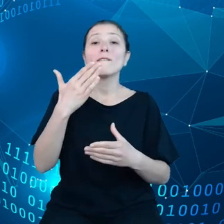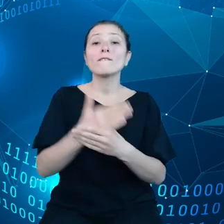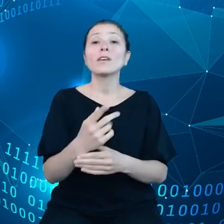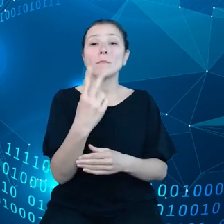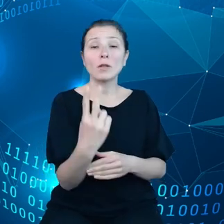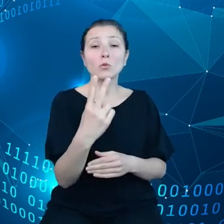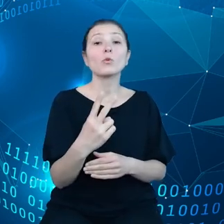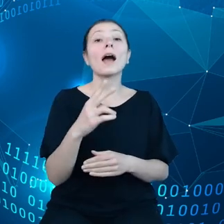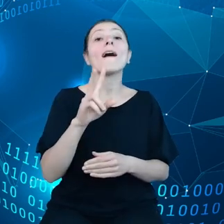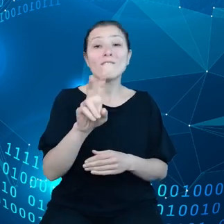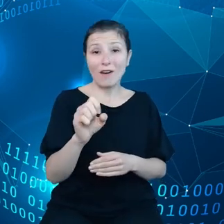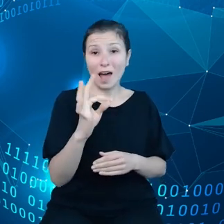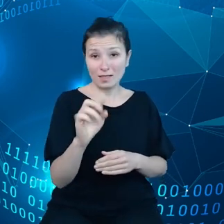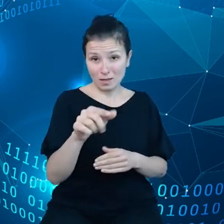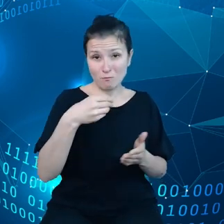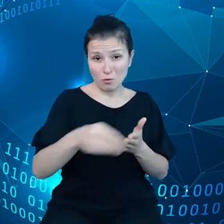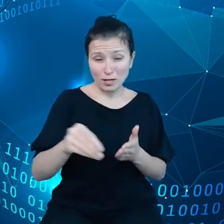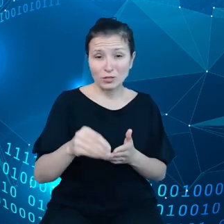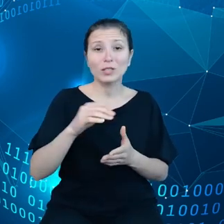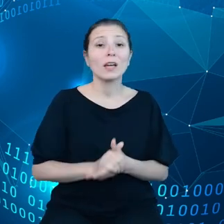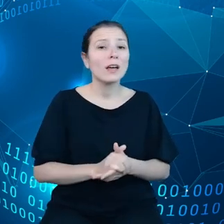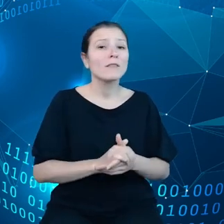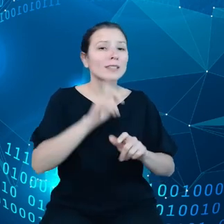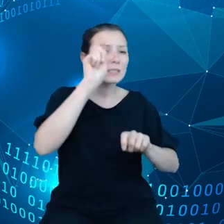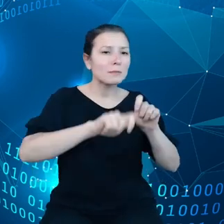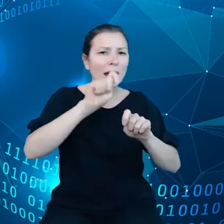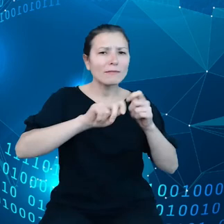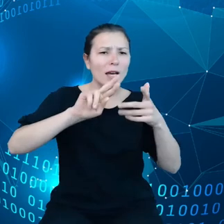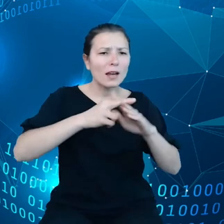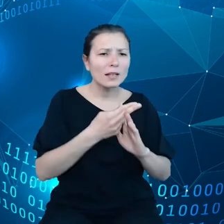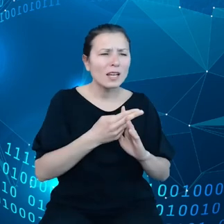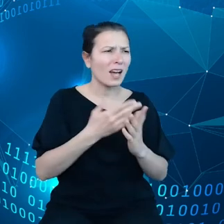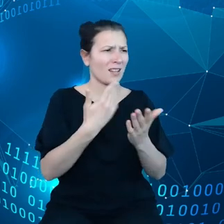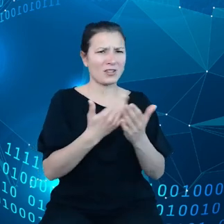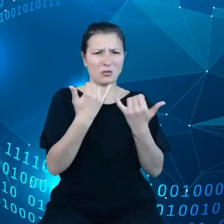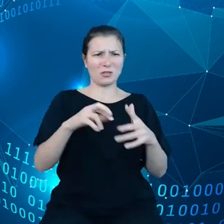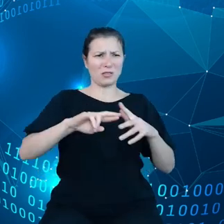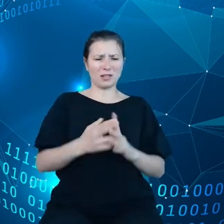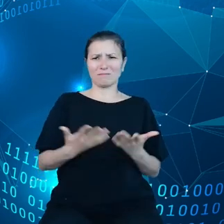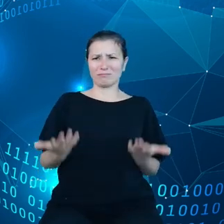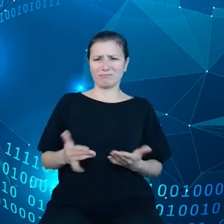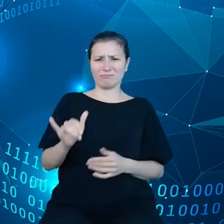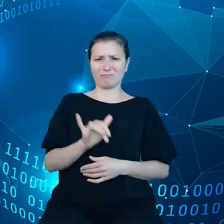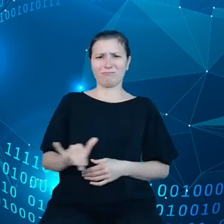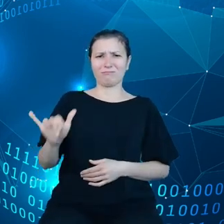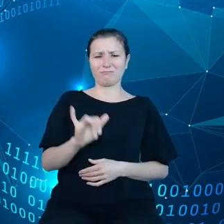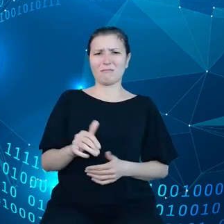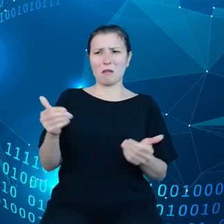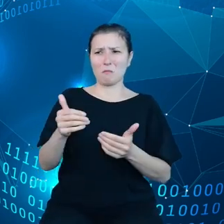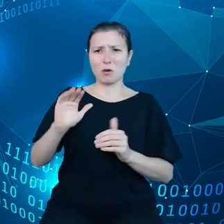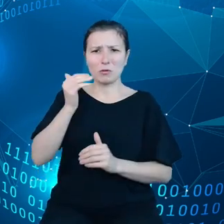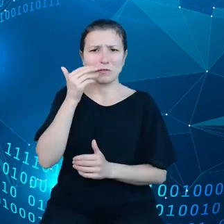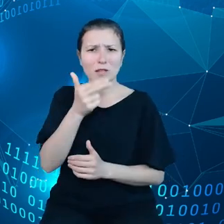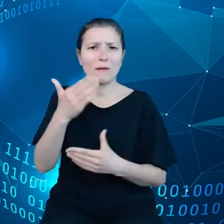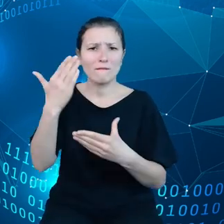listy, ale to znowu zaskoczenie, dlaczego inny rejestr przecież mogła się dowiedzieć na temat tej firmy w